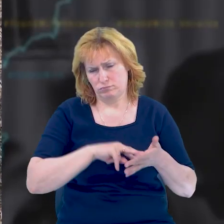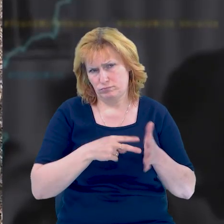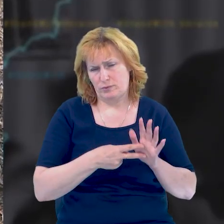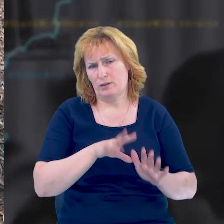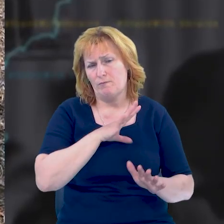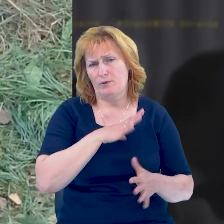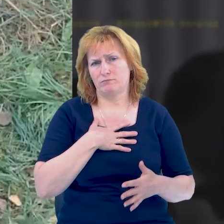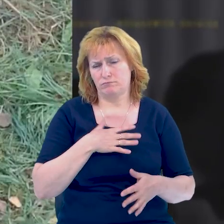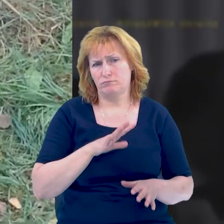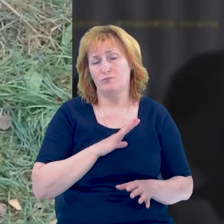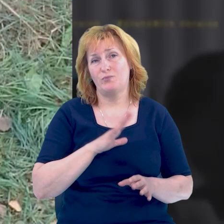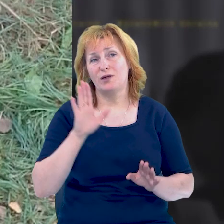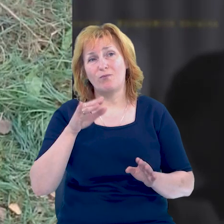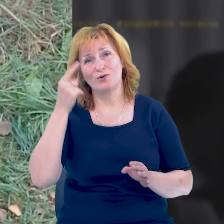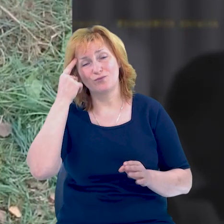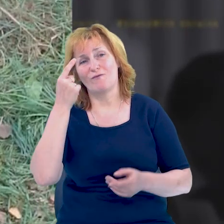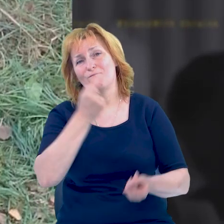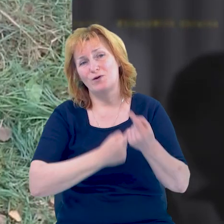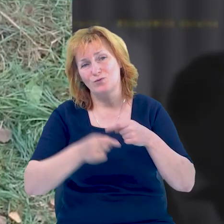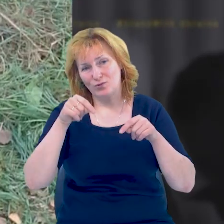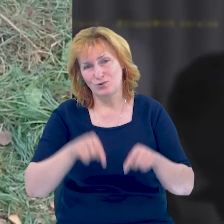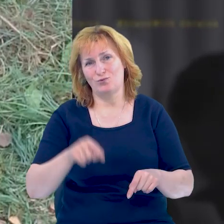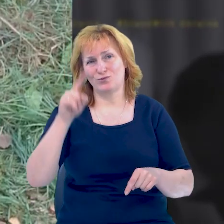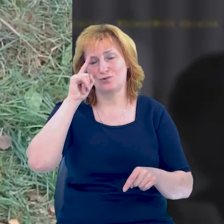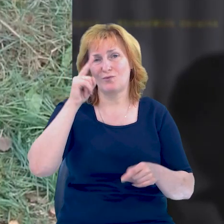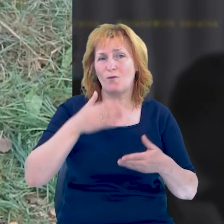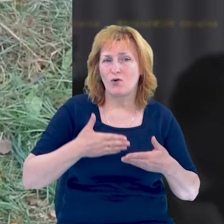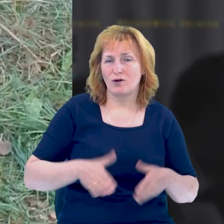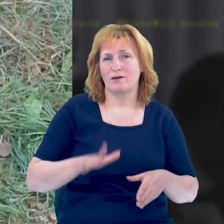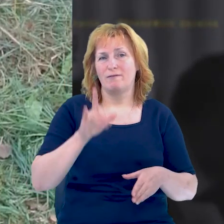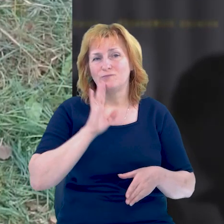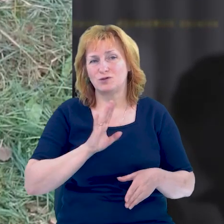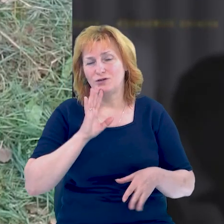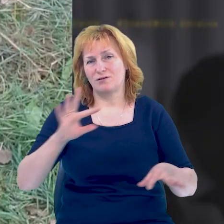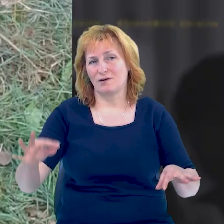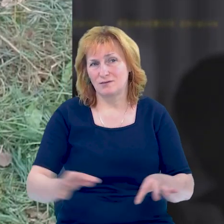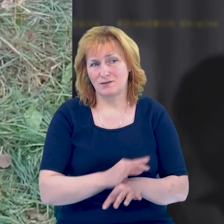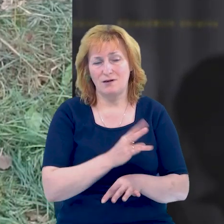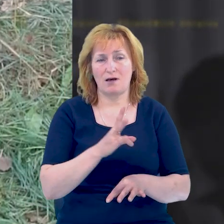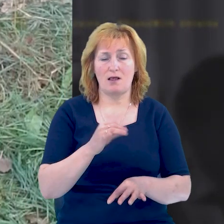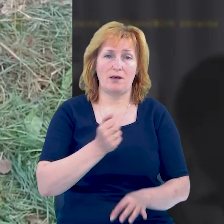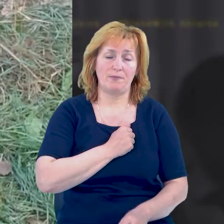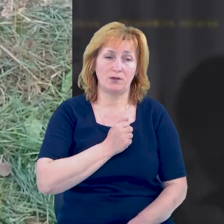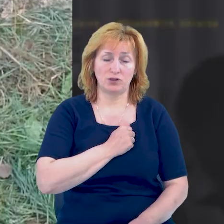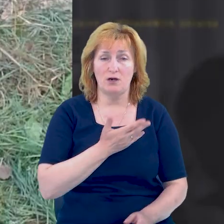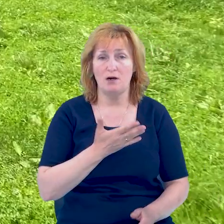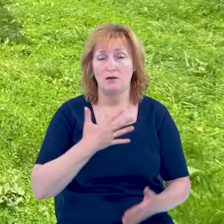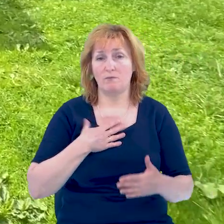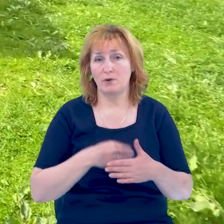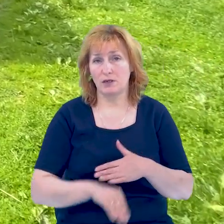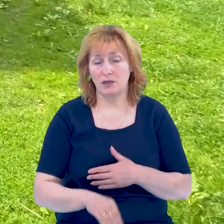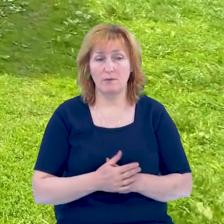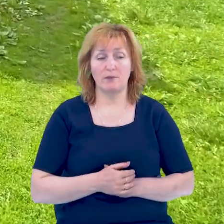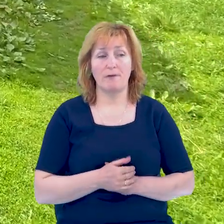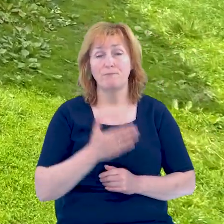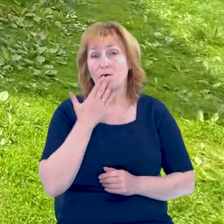звичайне життя жінки і мами. Але, на жаль, цього не сталося. Востаннє Ангеліна